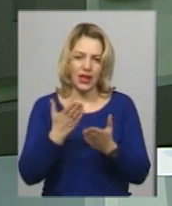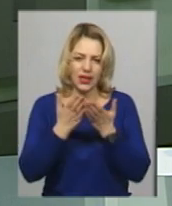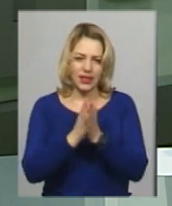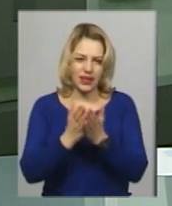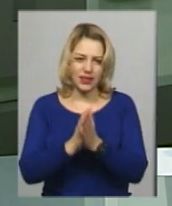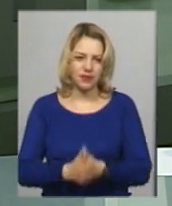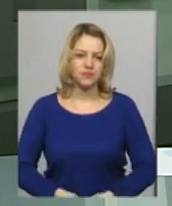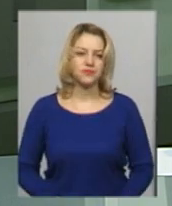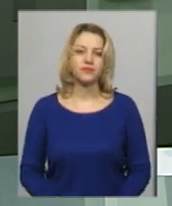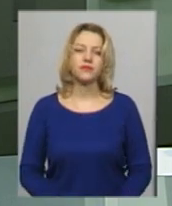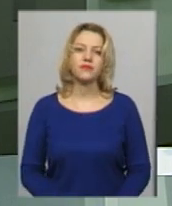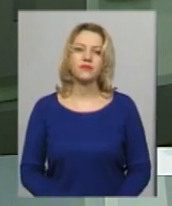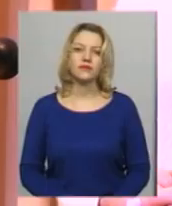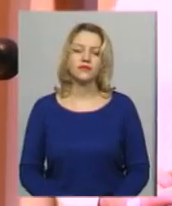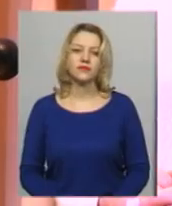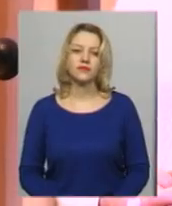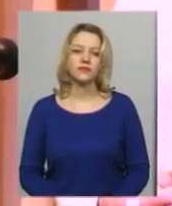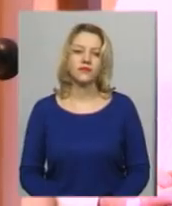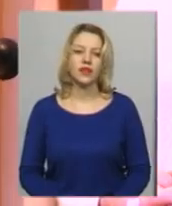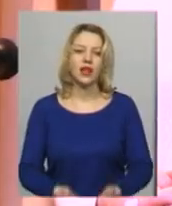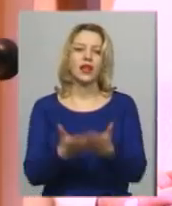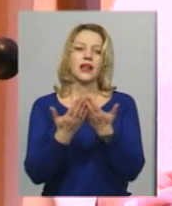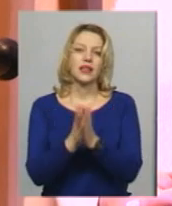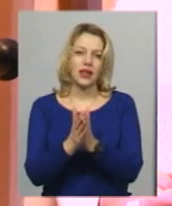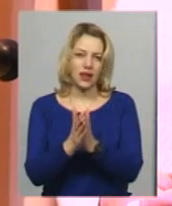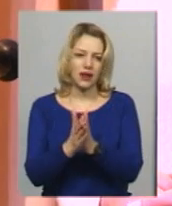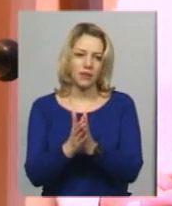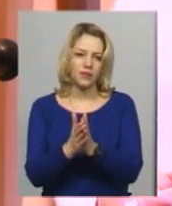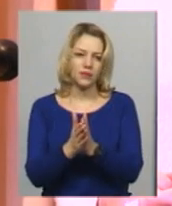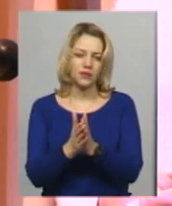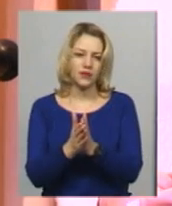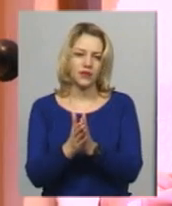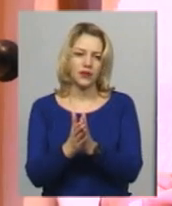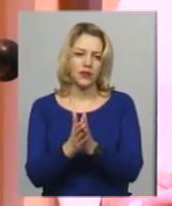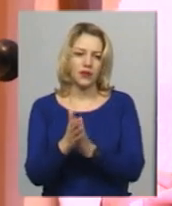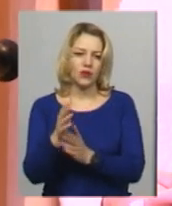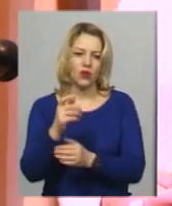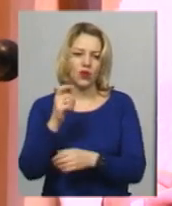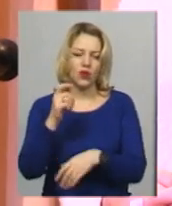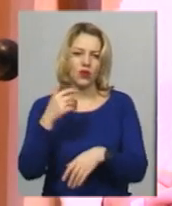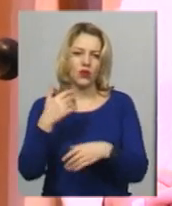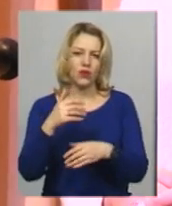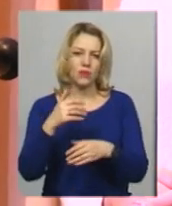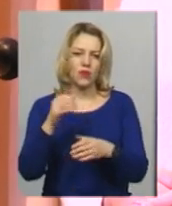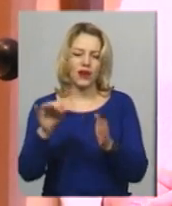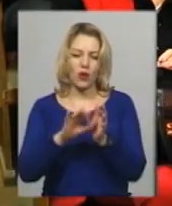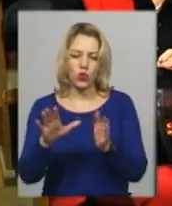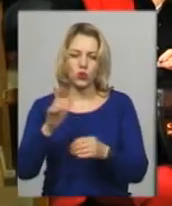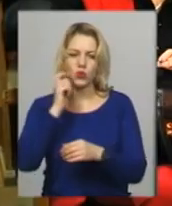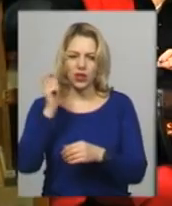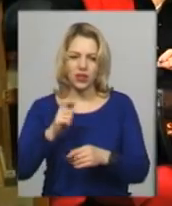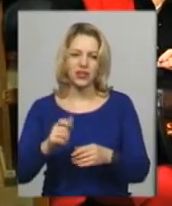сюжеті Лесі Боровець. Книга рекордів України фіксує рекорд.